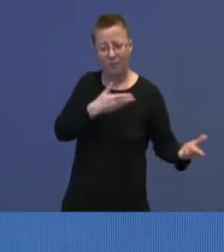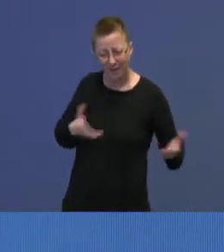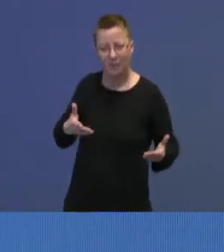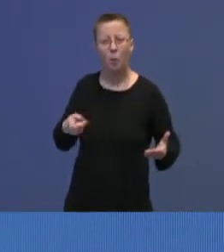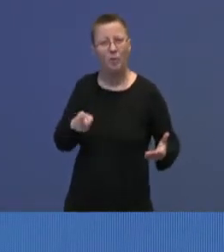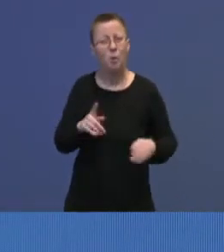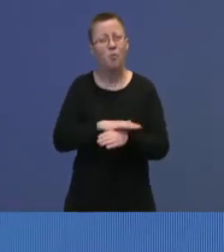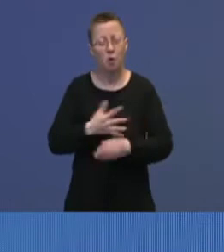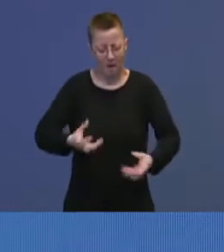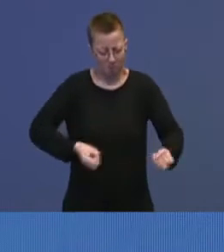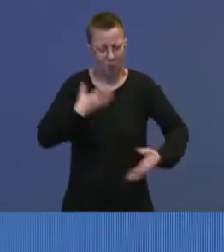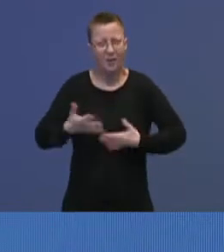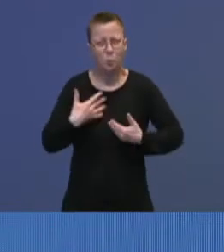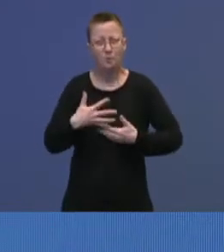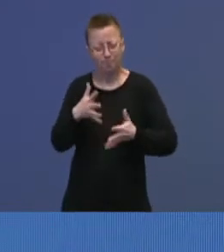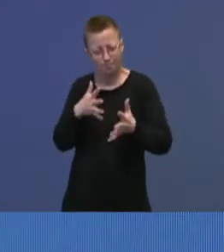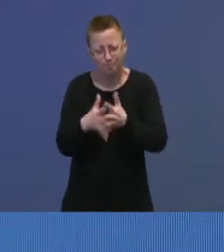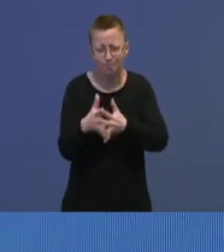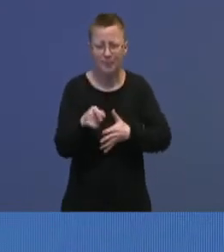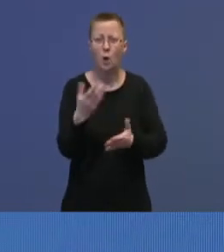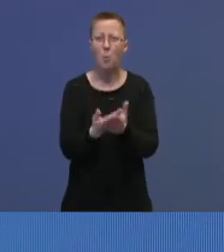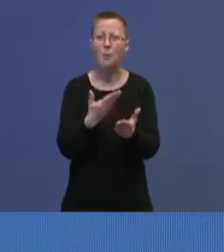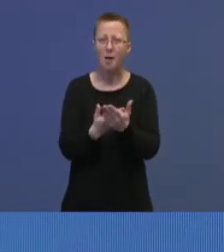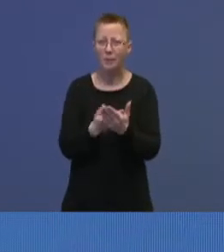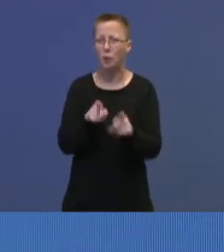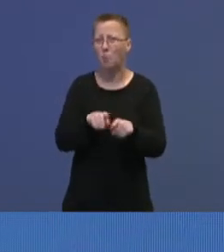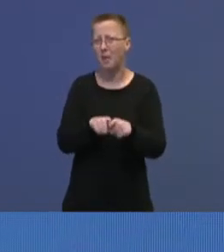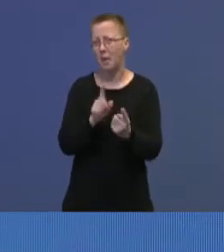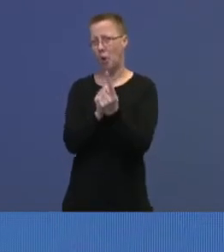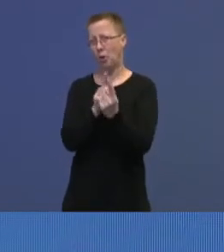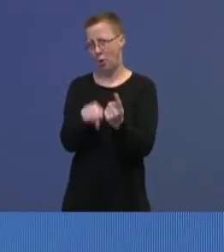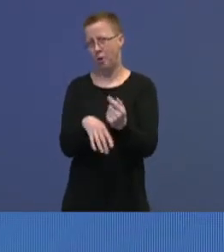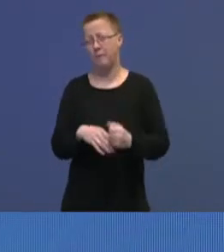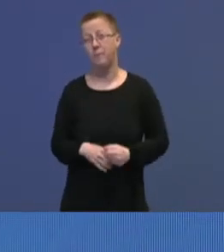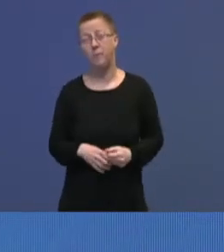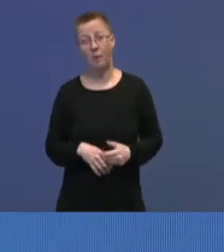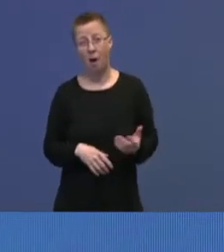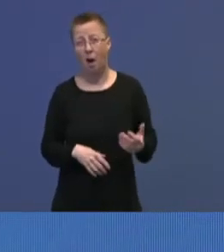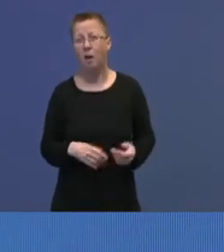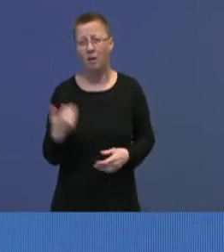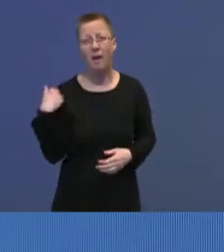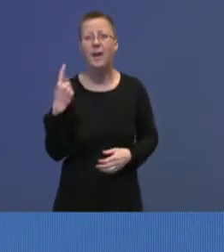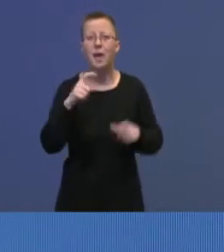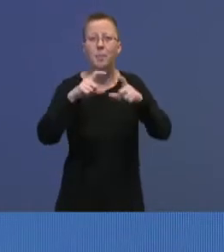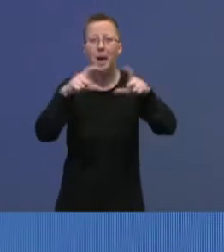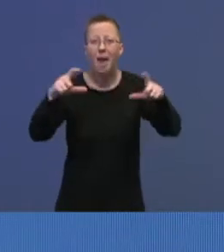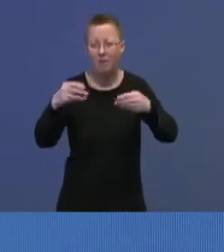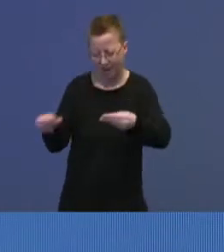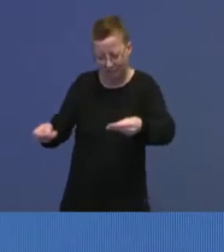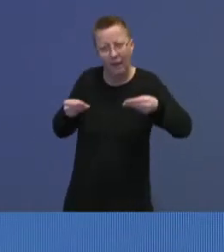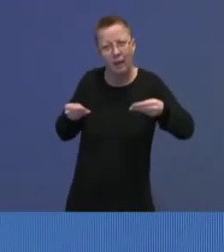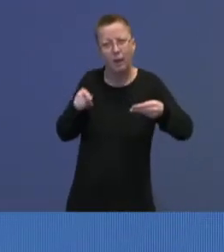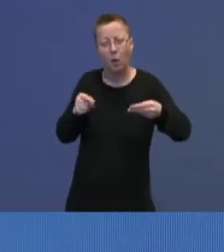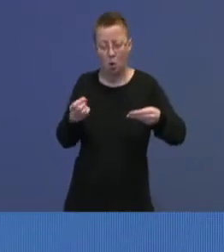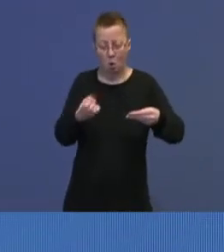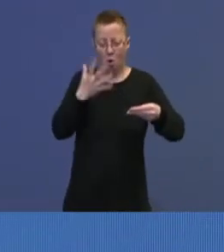motivasjon til å gå løs på den oppgaven vi nå står overfor. Det var noen linjer fra et brev som gjorde inntrykk fra meg.